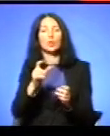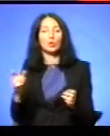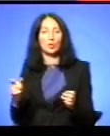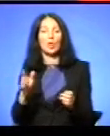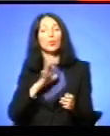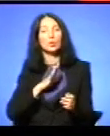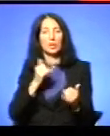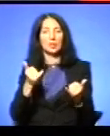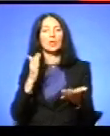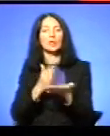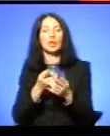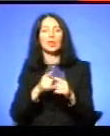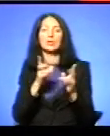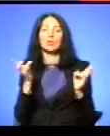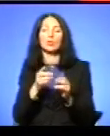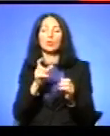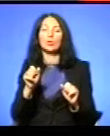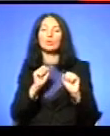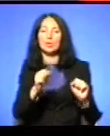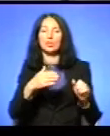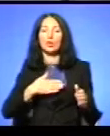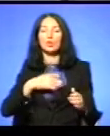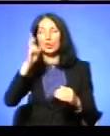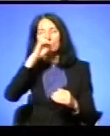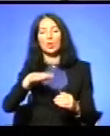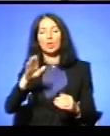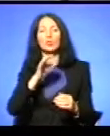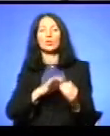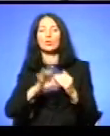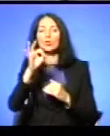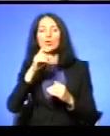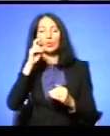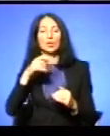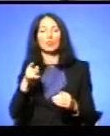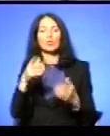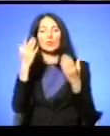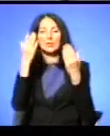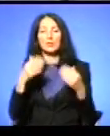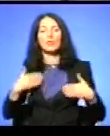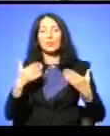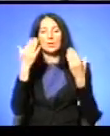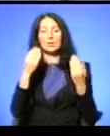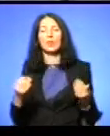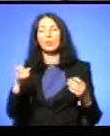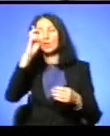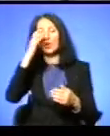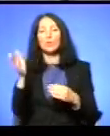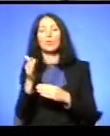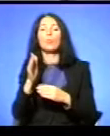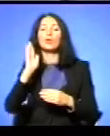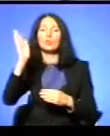ці потрібні люди Захищають нашу країну на сході України Тож, з Днем Державного прапора З придешнім Днем